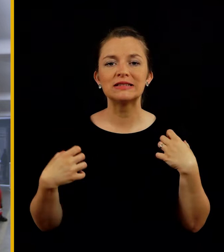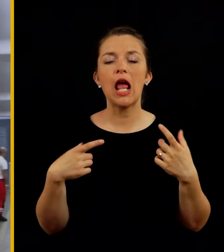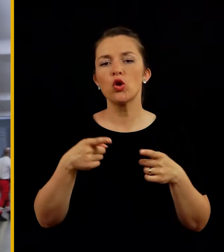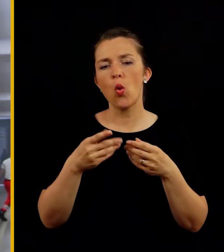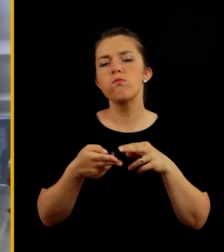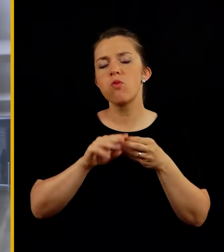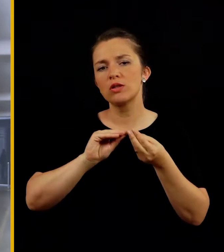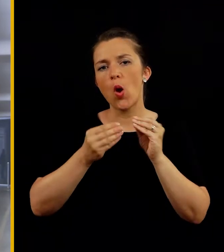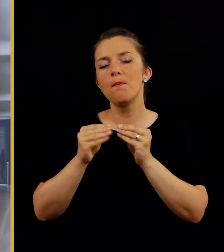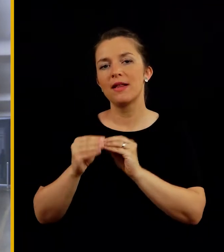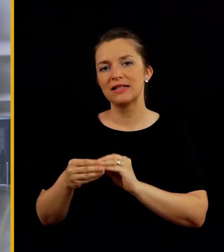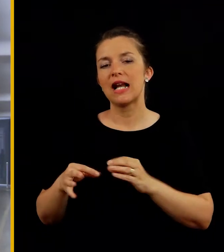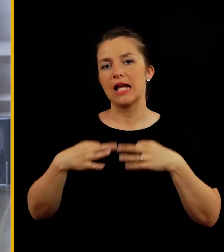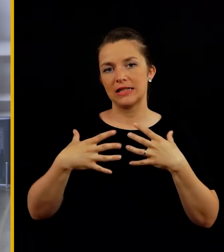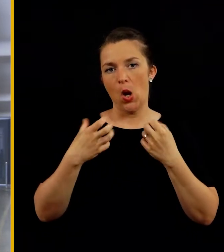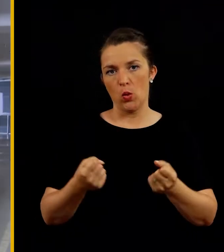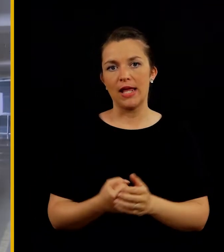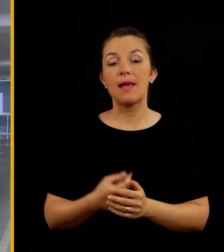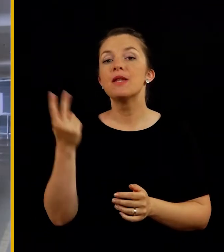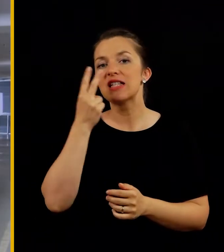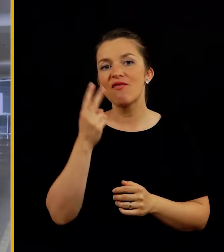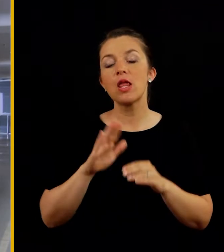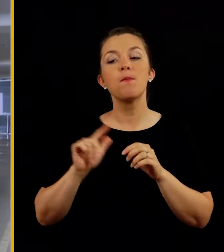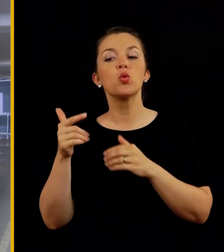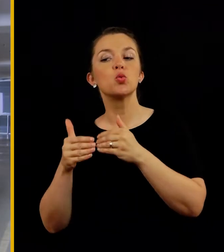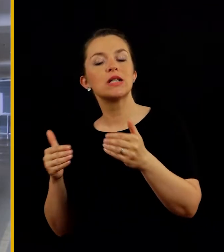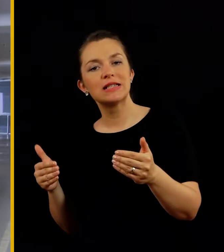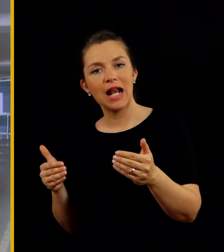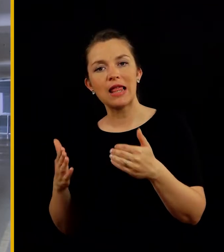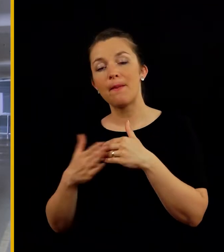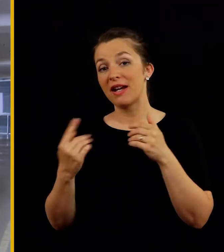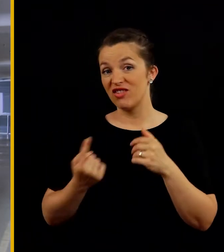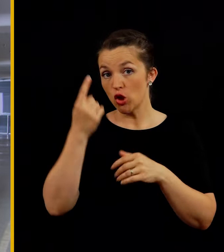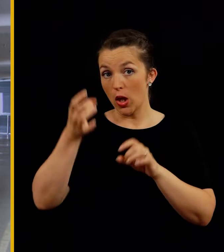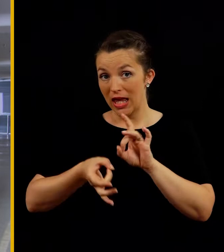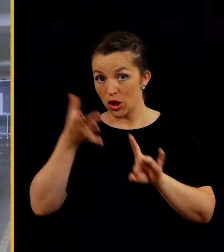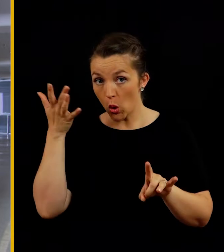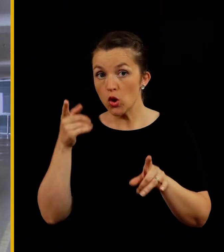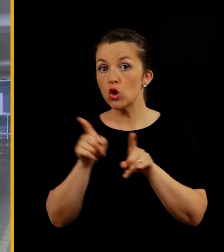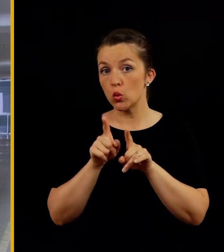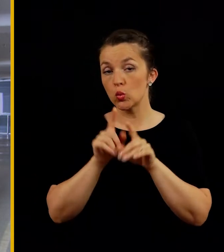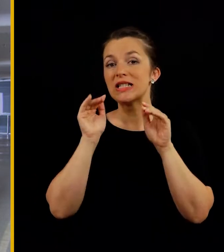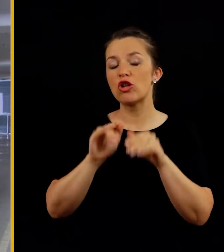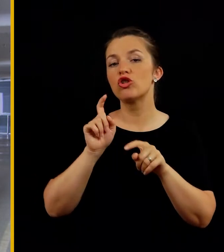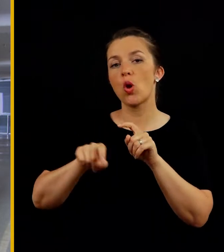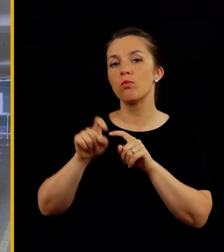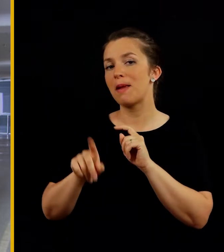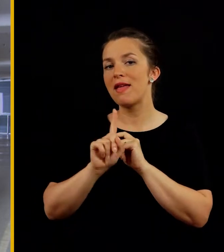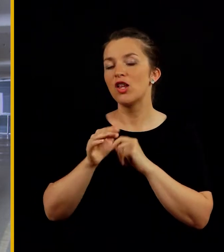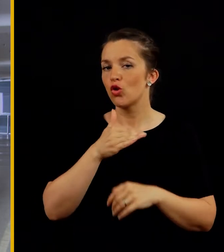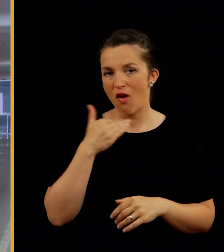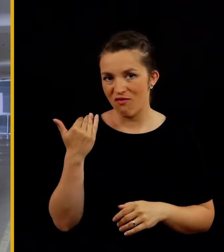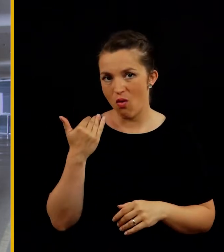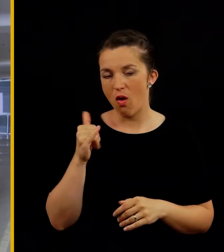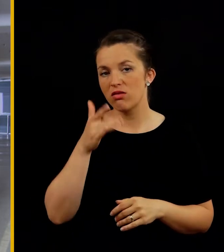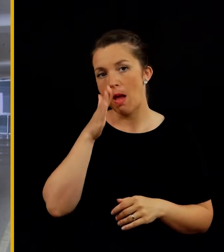bistveno zakomplicira zdravljenje. Seveda pa po drugi strani pri visoki hitrosti tudi zaščitna